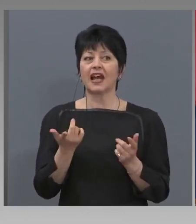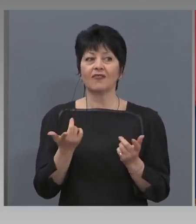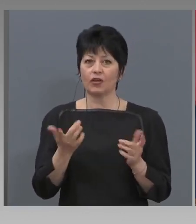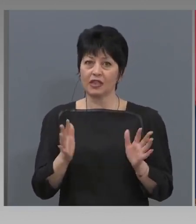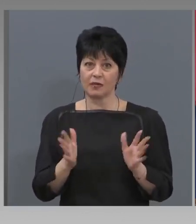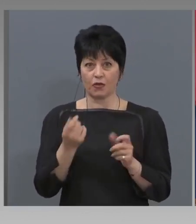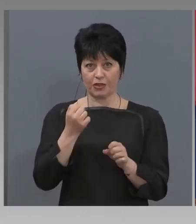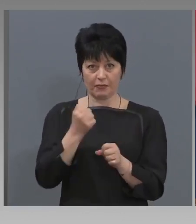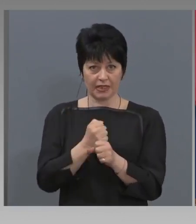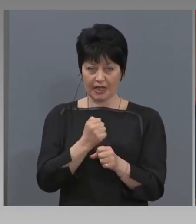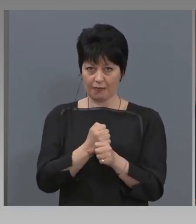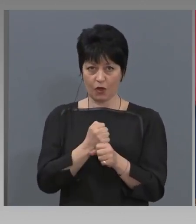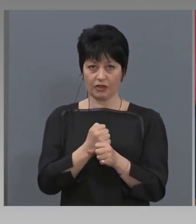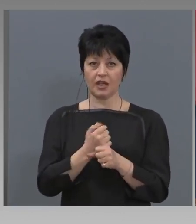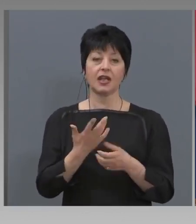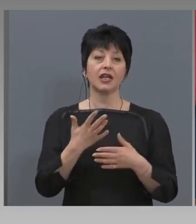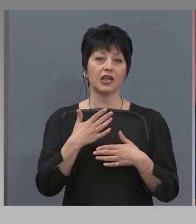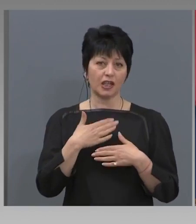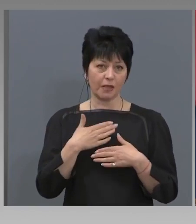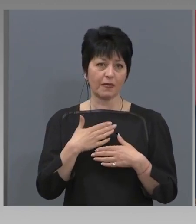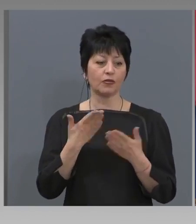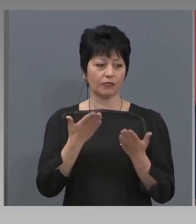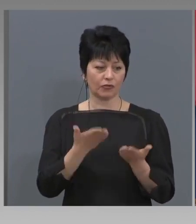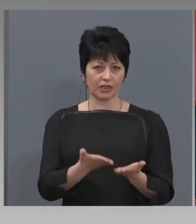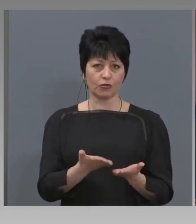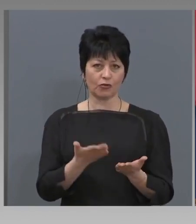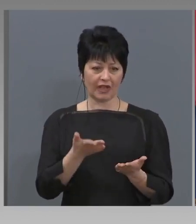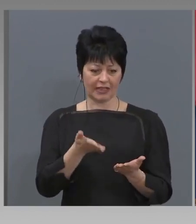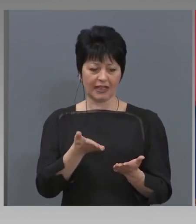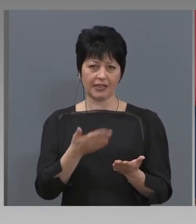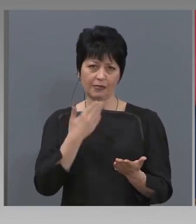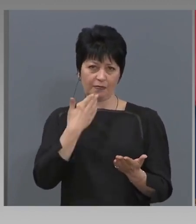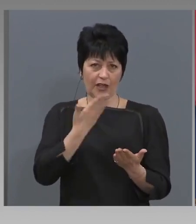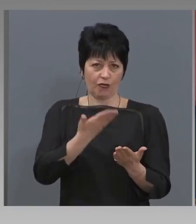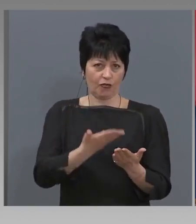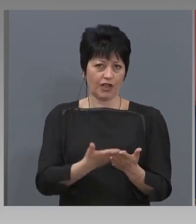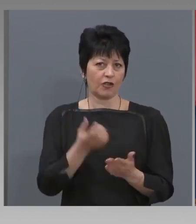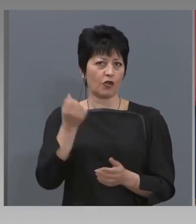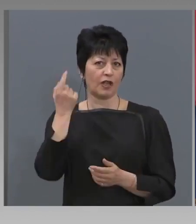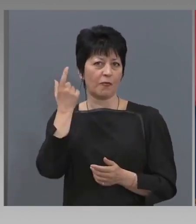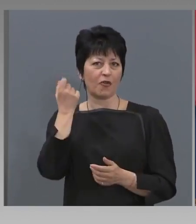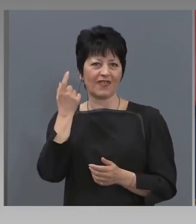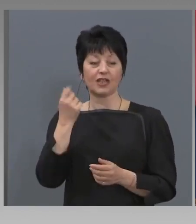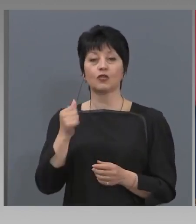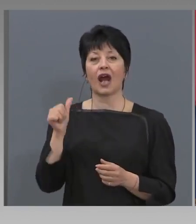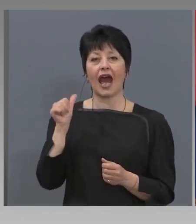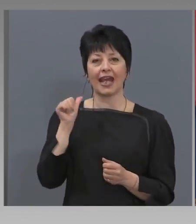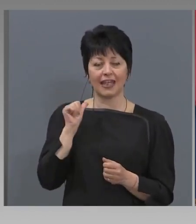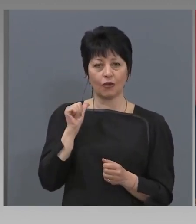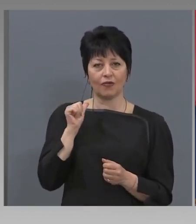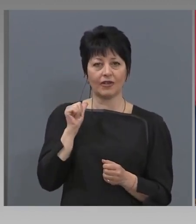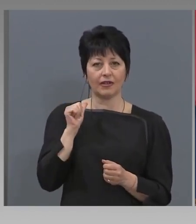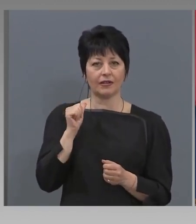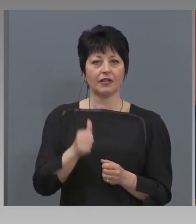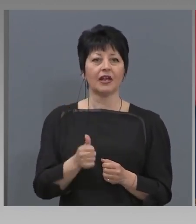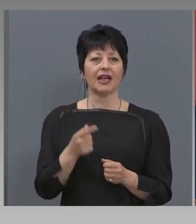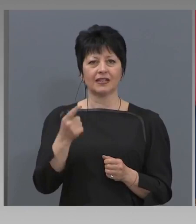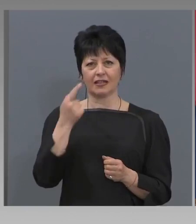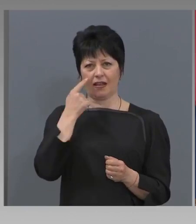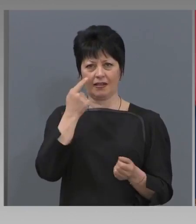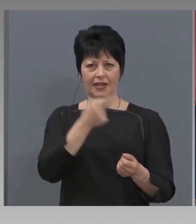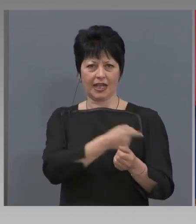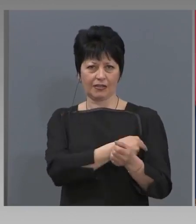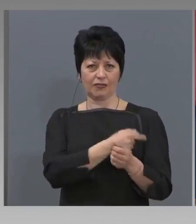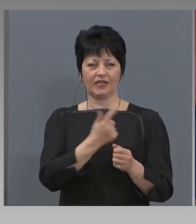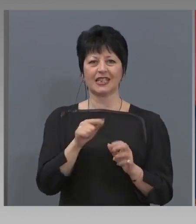работи, има и именно чрез тези, това предложеното от професора Аргирова, тестуване